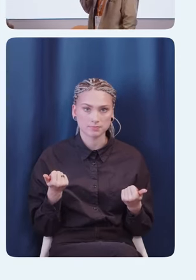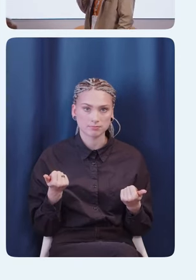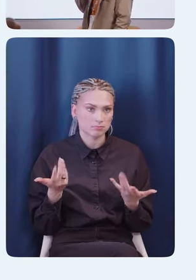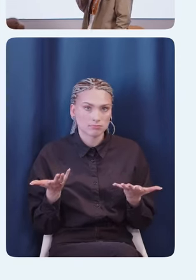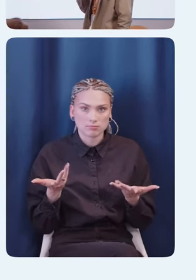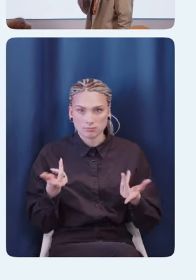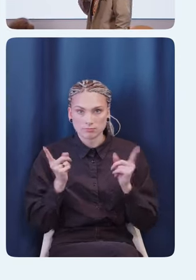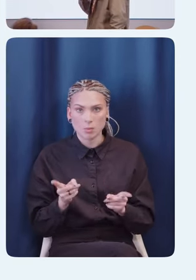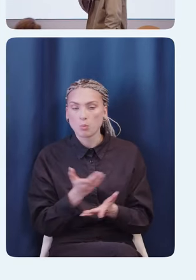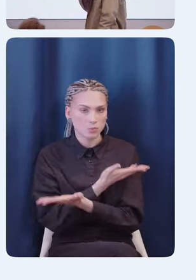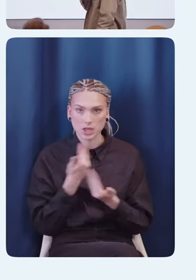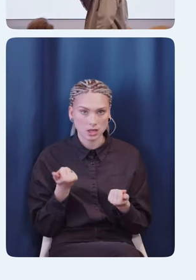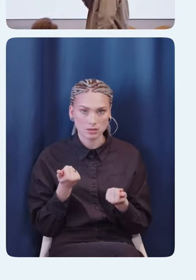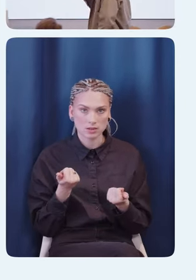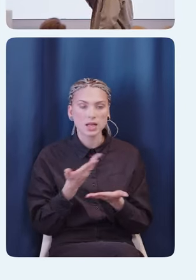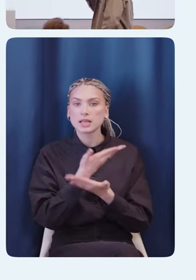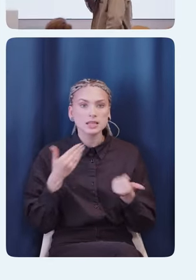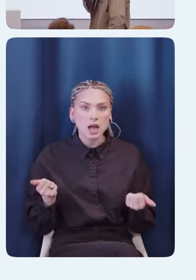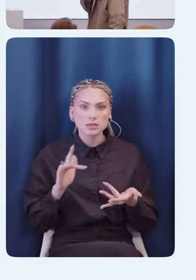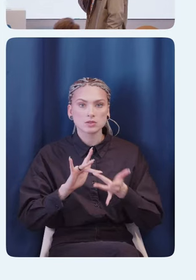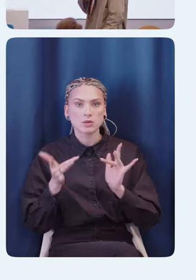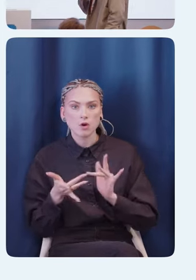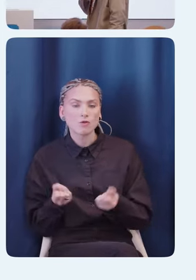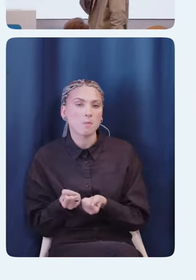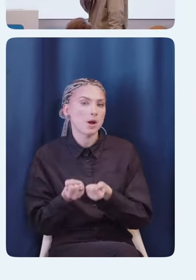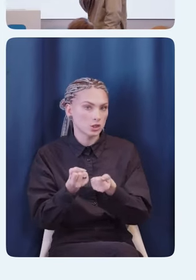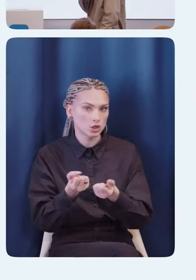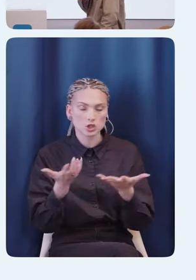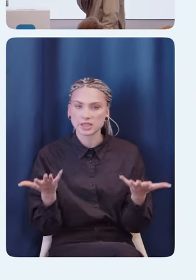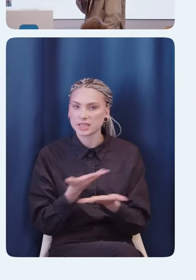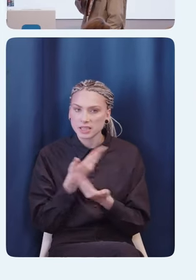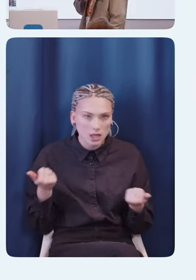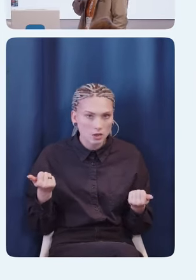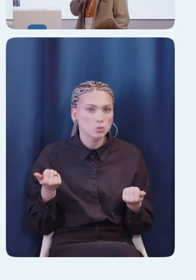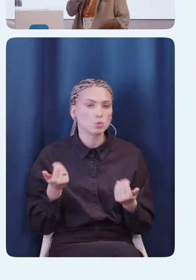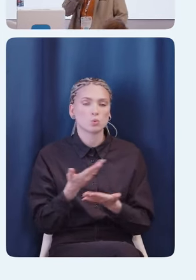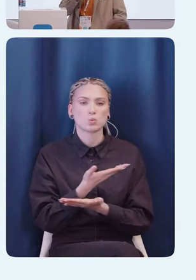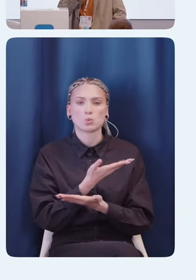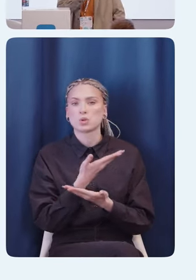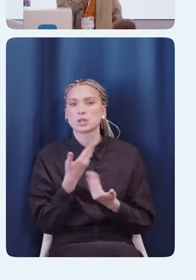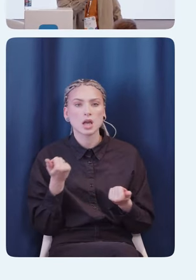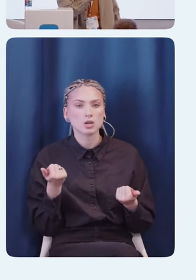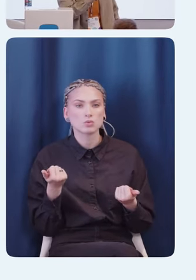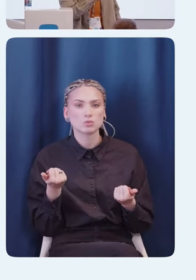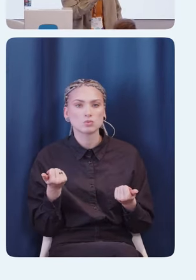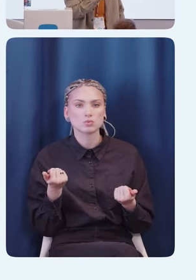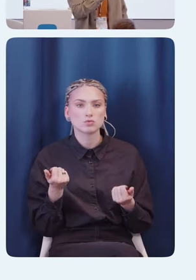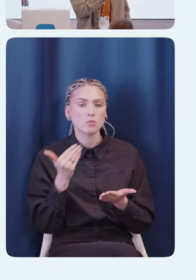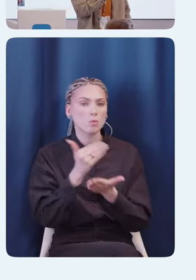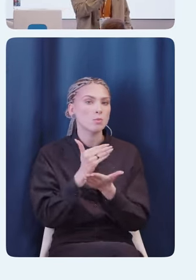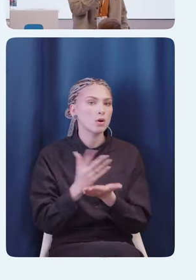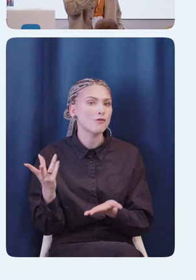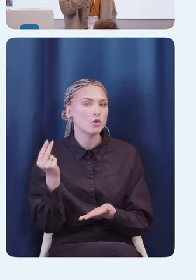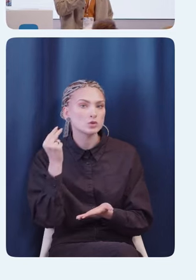Буквально. Нету никакой цифровой поддержки, как правило. Нету никакого VoiceOver.